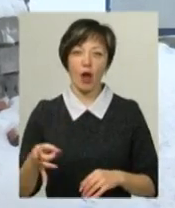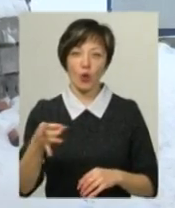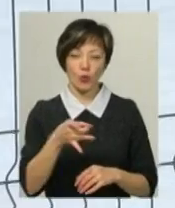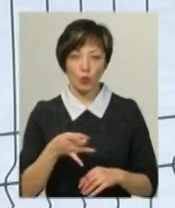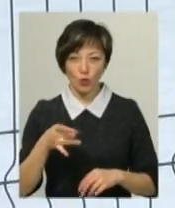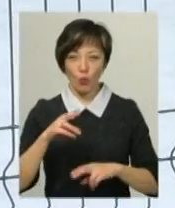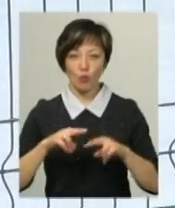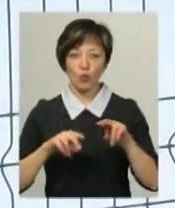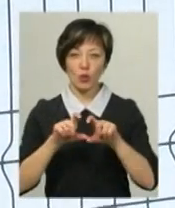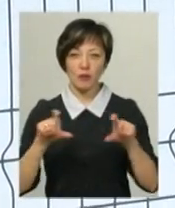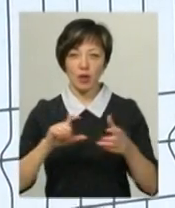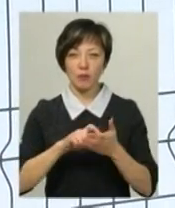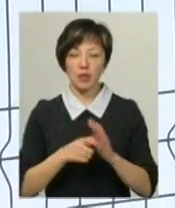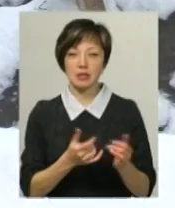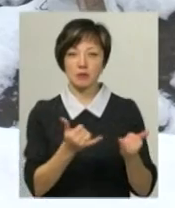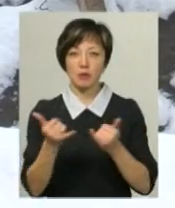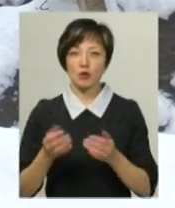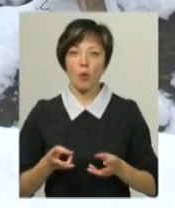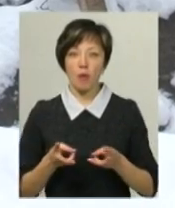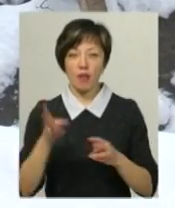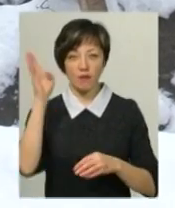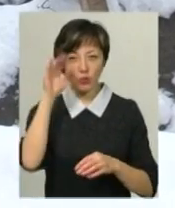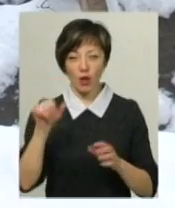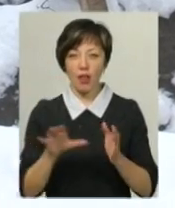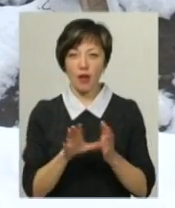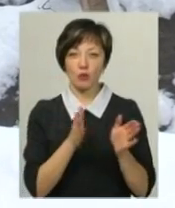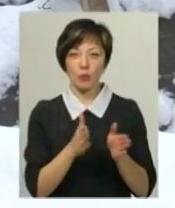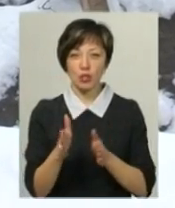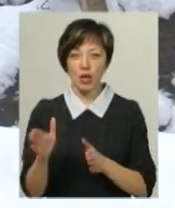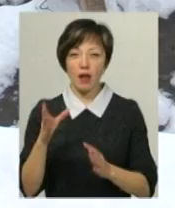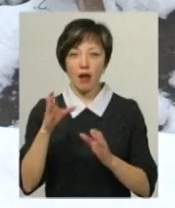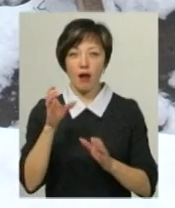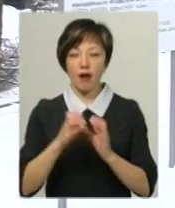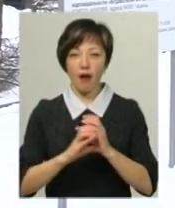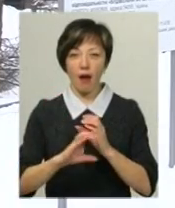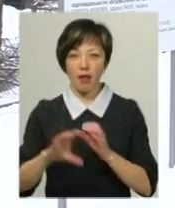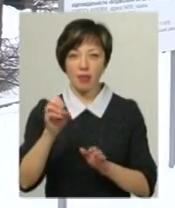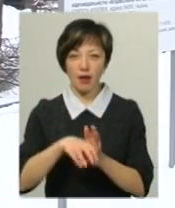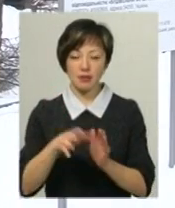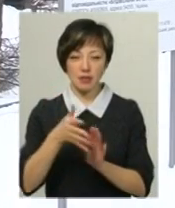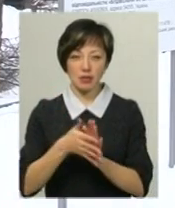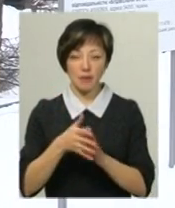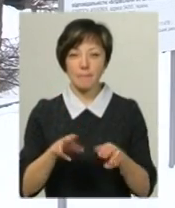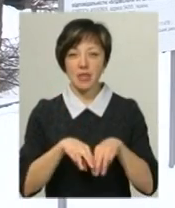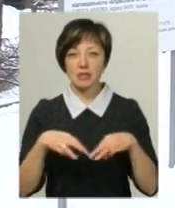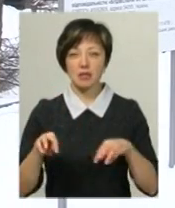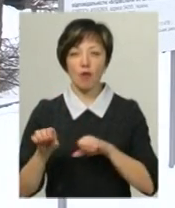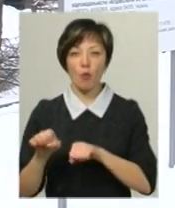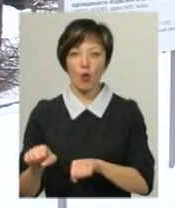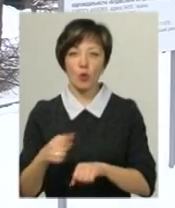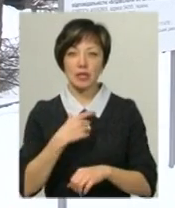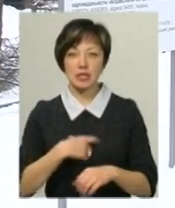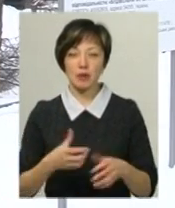району. Будівлю та кімнати забезпечать опаленням, водою, електромережею та каналізацією. Міністерство оборони на себе бере